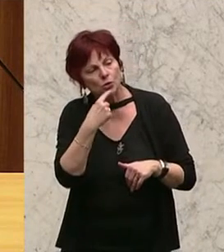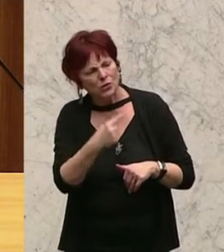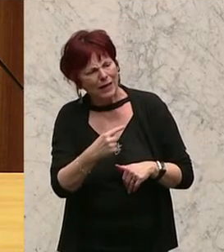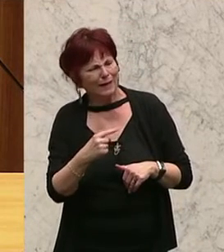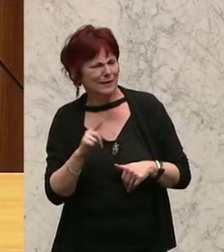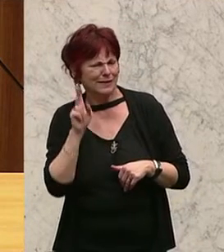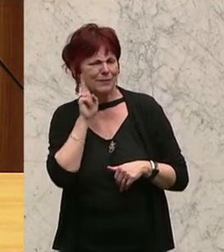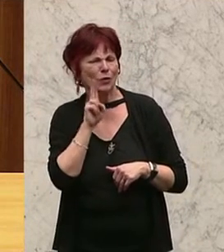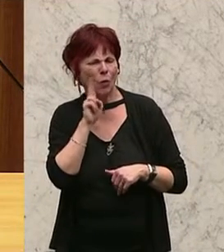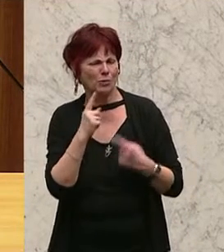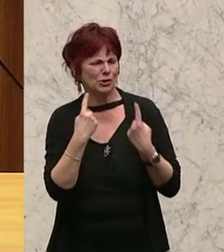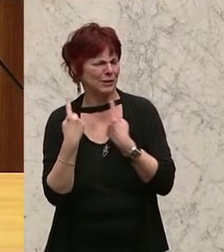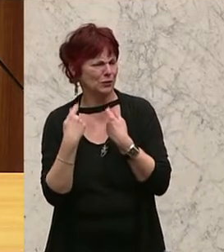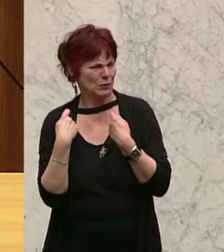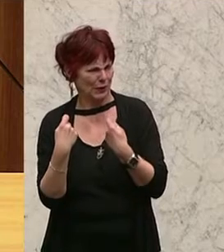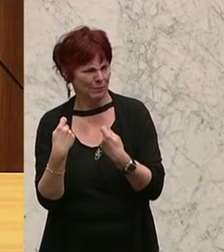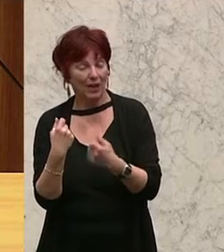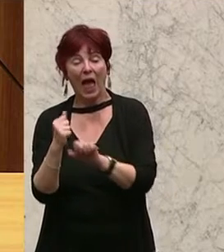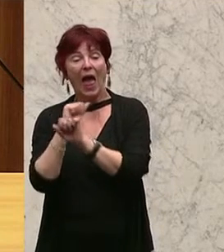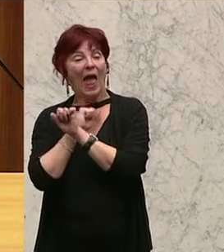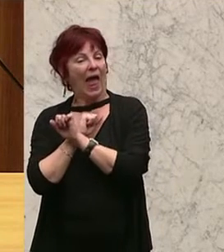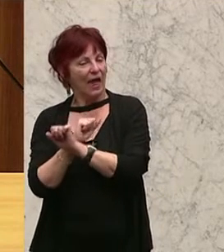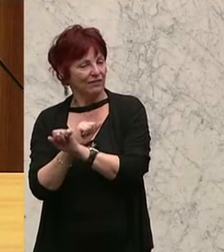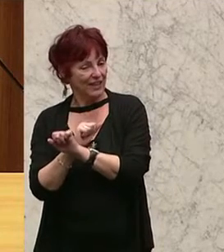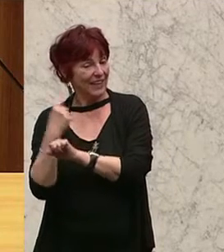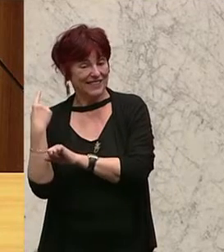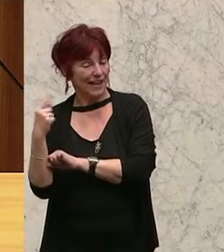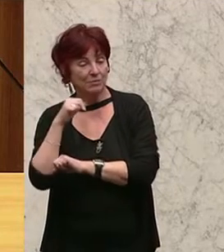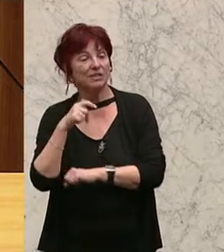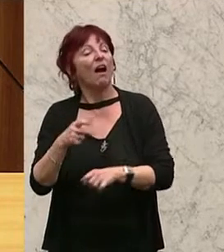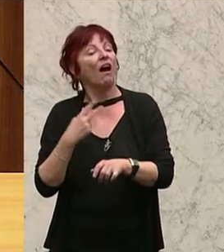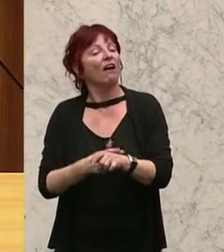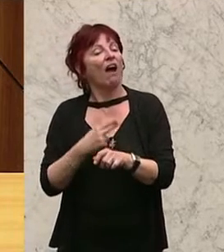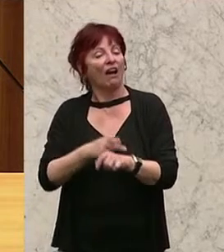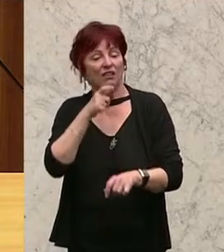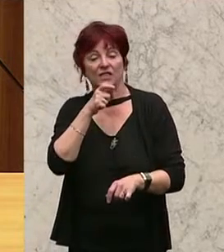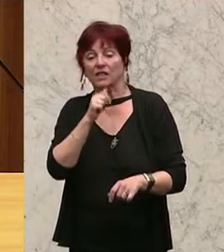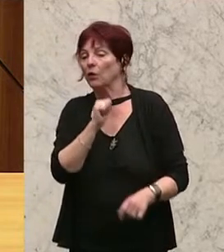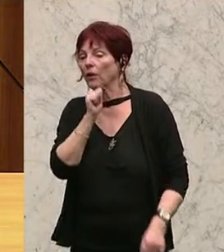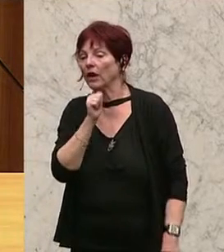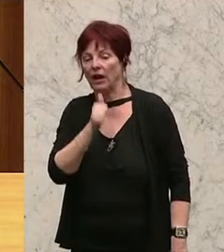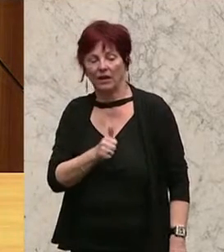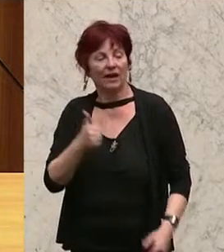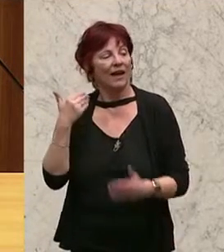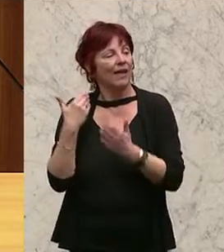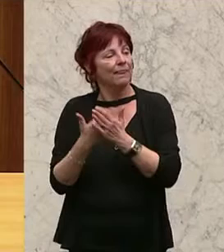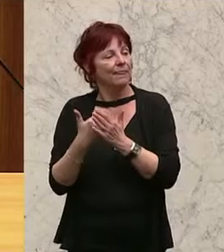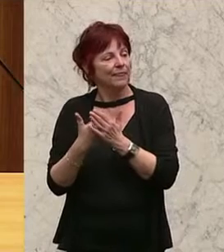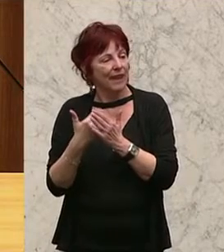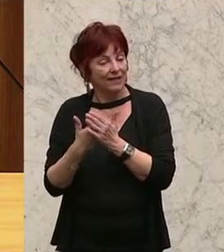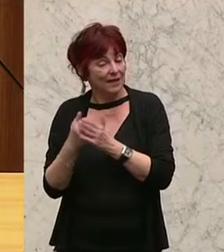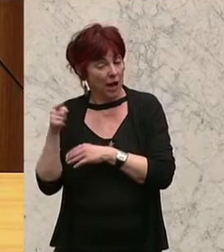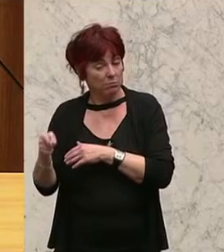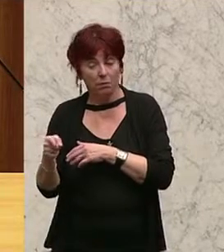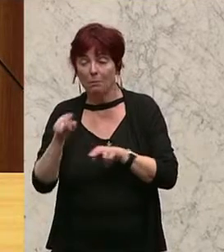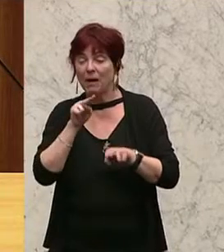eigenartige Situation gibt. Häftlinge sind nicht krankenversichert und werden daher wie Privatpatienten mit dem